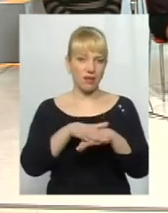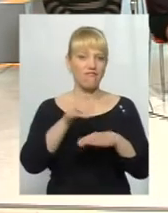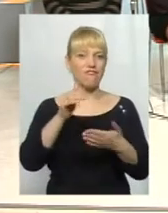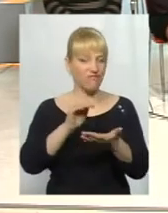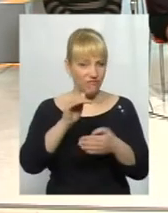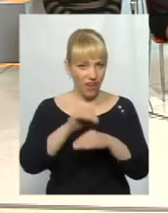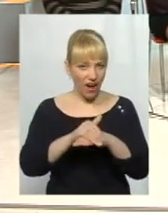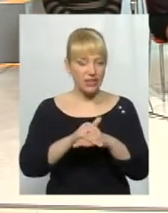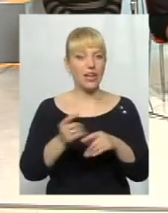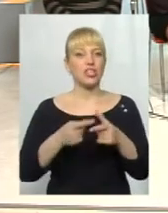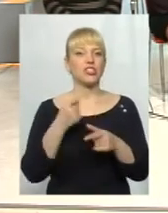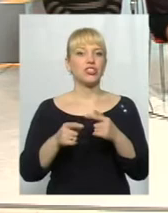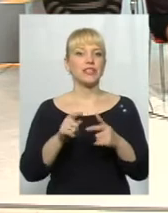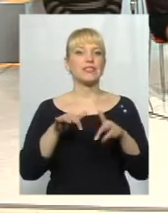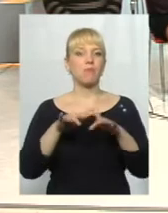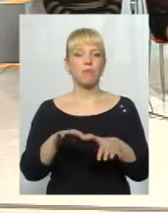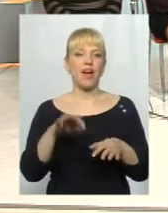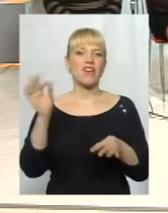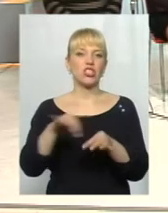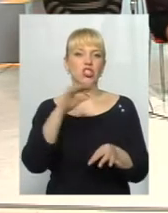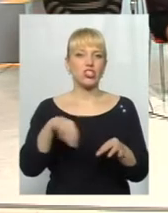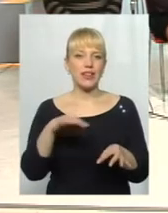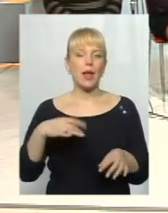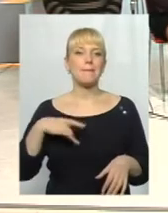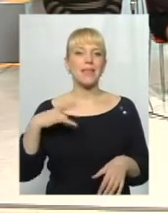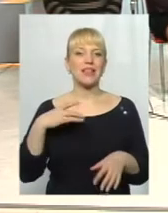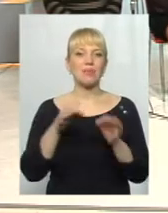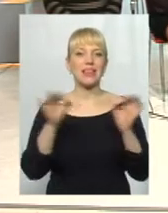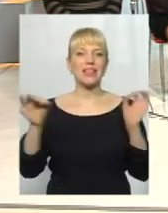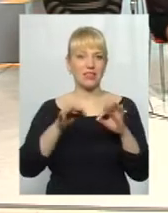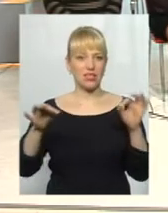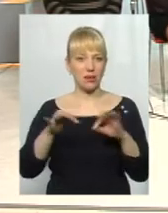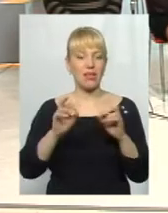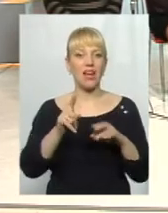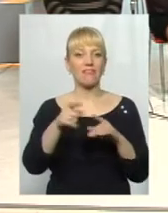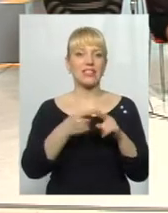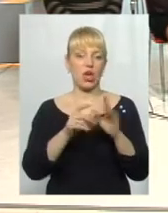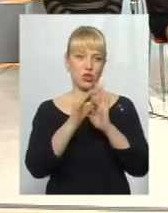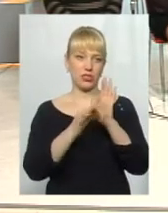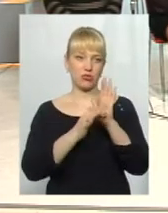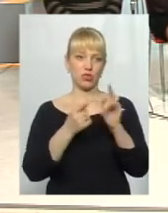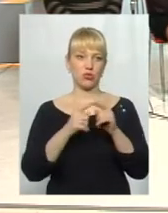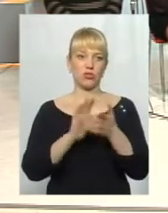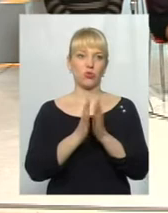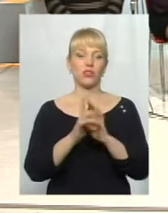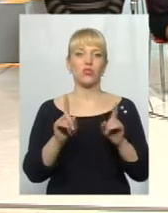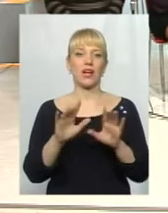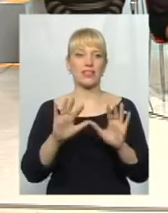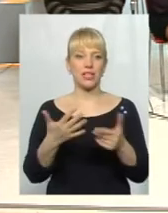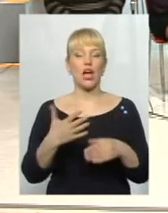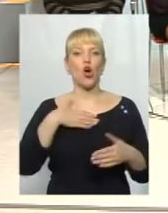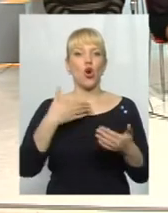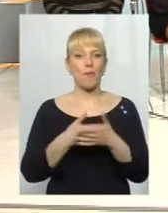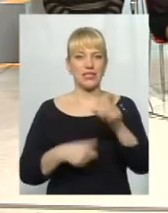справа зшита білими нитками? Як ви бачите цю справу? Як ви розцінюєте цю ситуацію, що сталося? Громадських